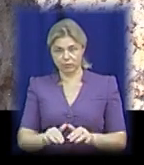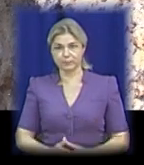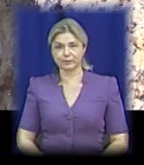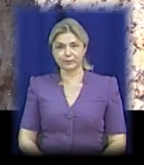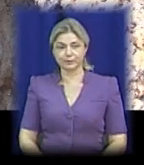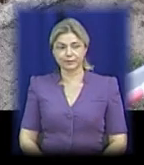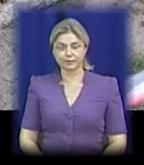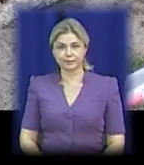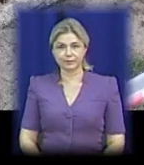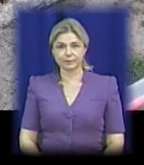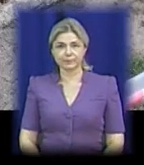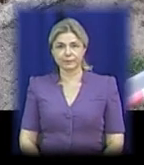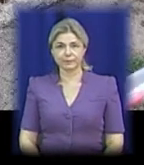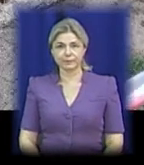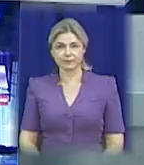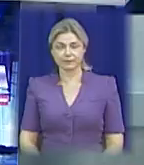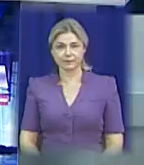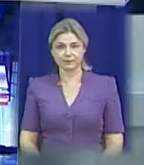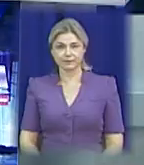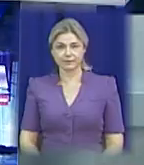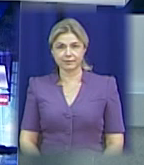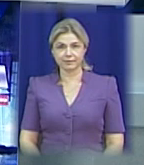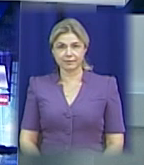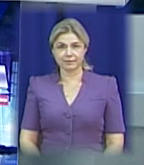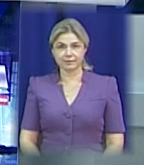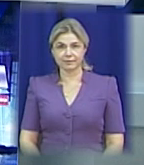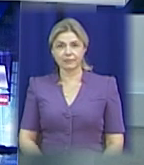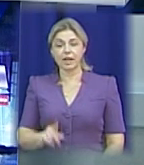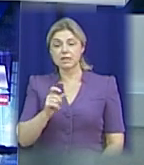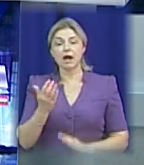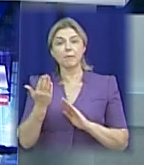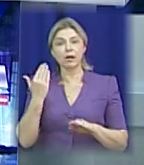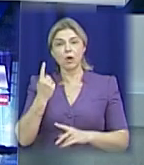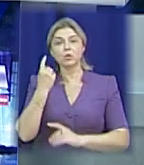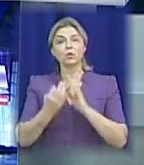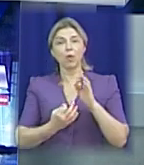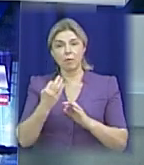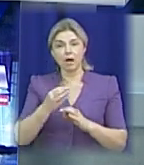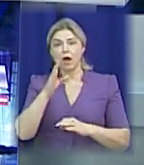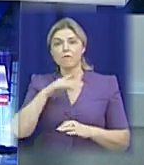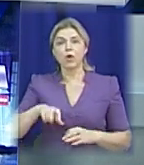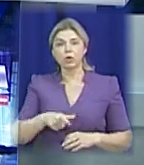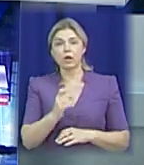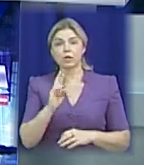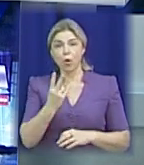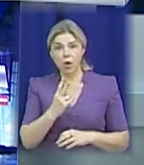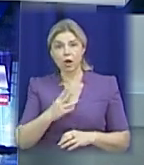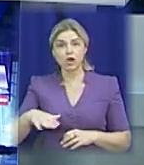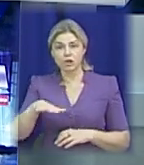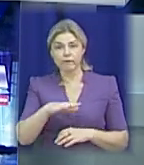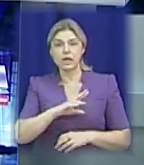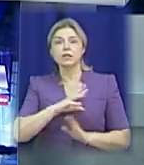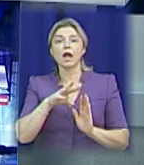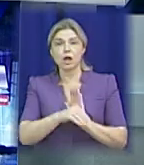Кускова, телевізійні новини Миколаївщини. «За минулу добу на водоймах Миколаївщини загинуло п'ятеро людей,